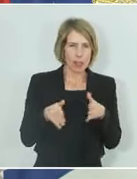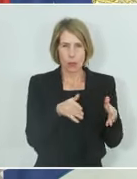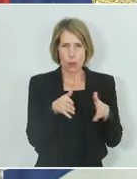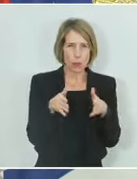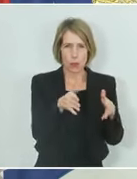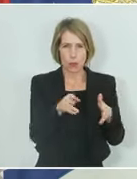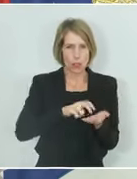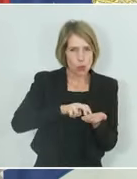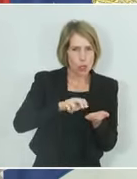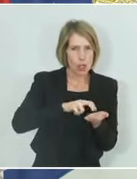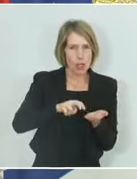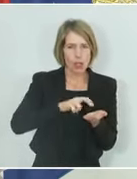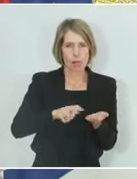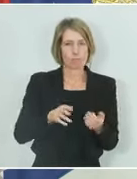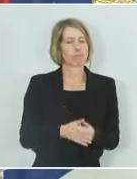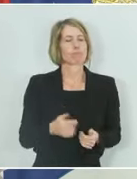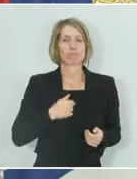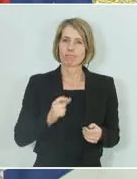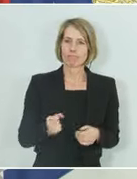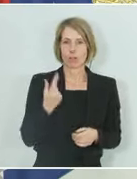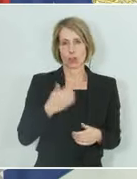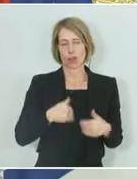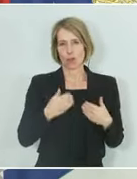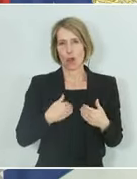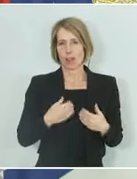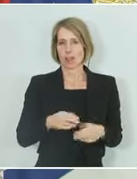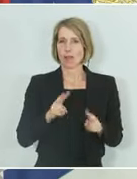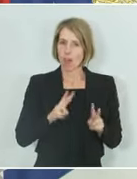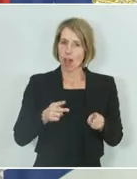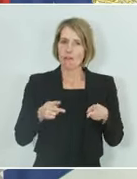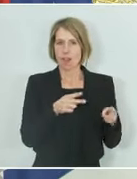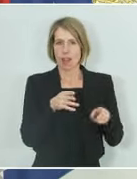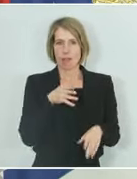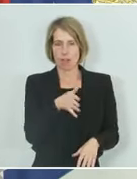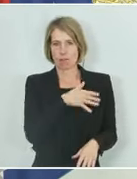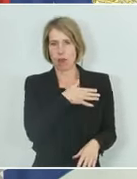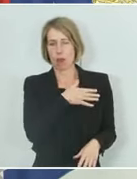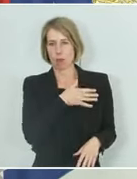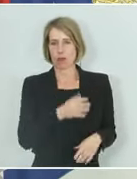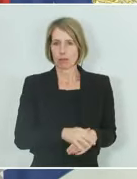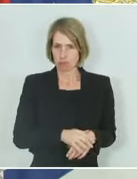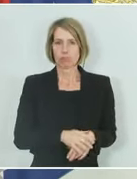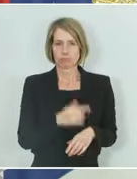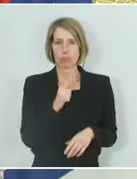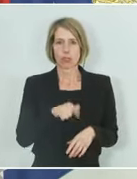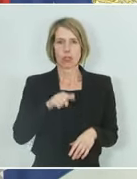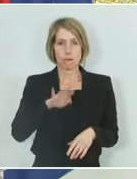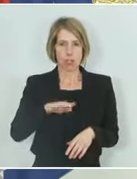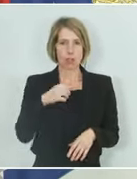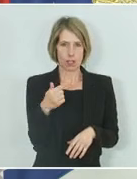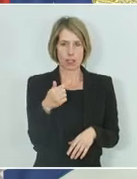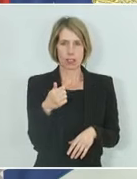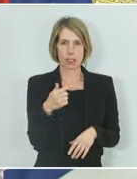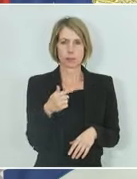Und was mich besonders freut, ist, dass der Weg belohnt wird. Wir werden mit 2024 die